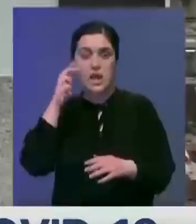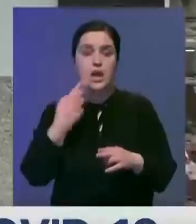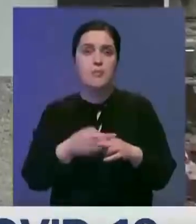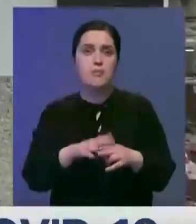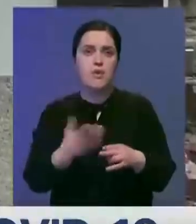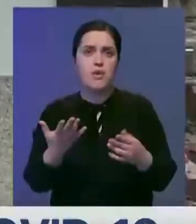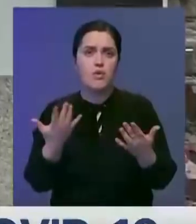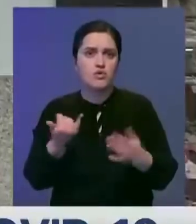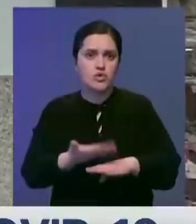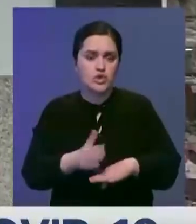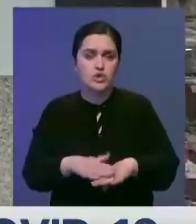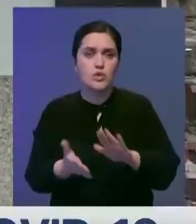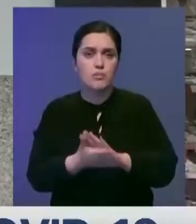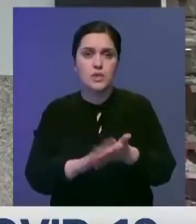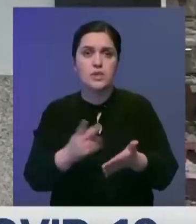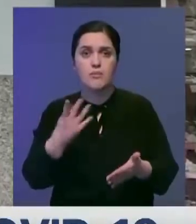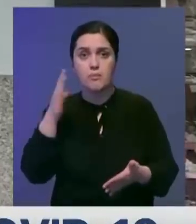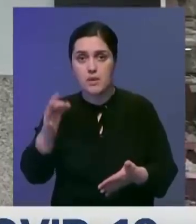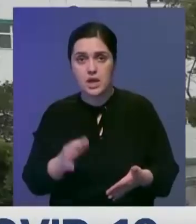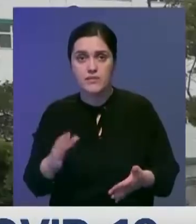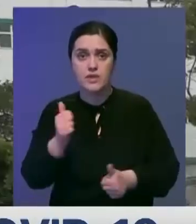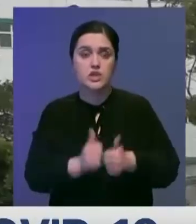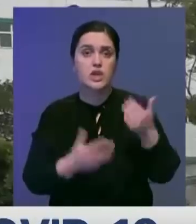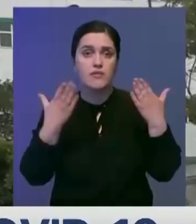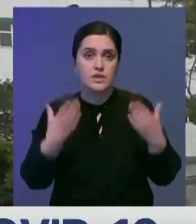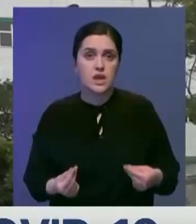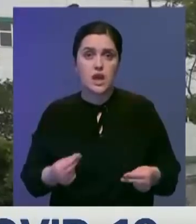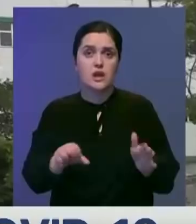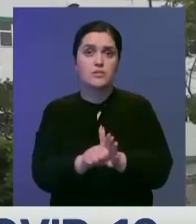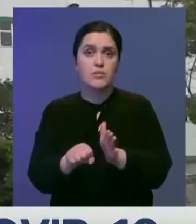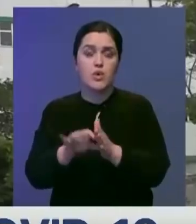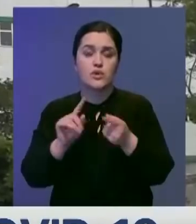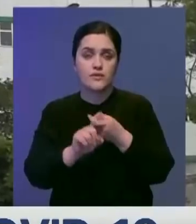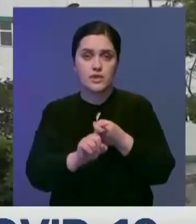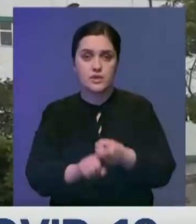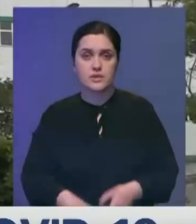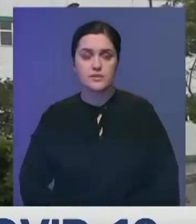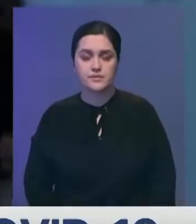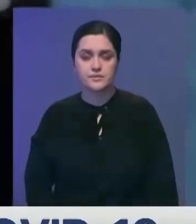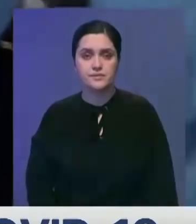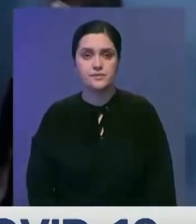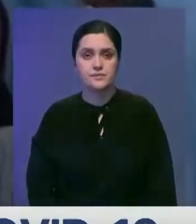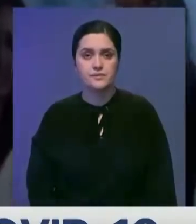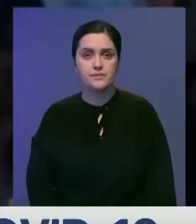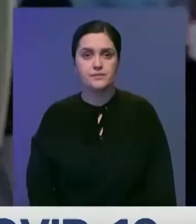грани коллапса. На страну приходится уже четверть всех ежедневных летальных исходов от COVID-19.